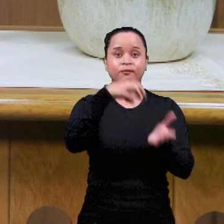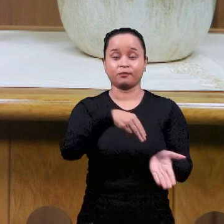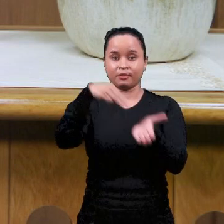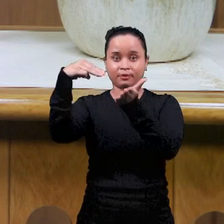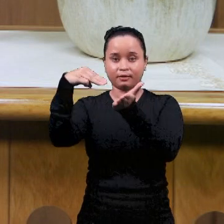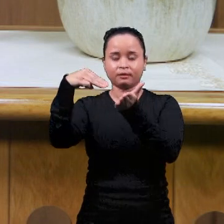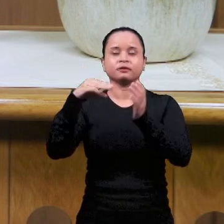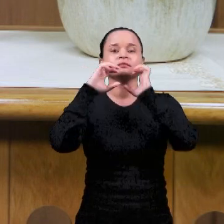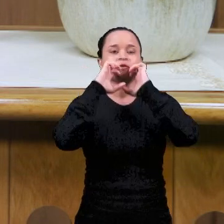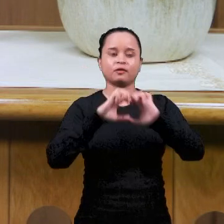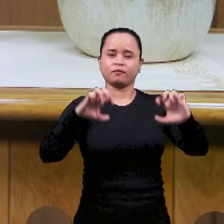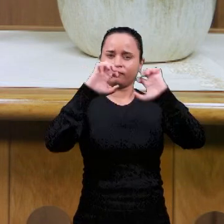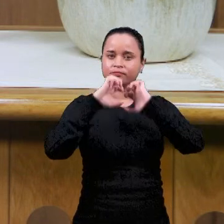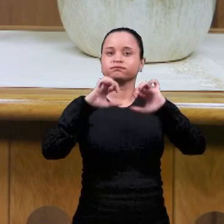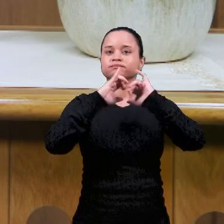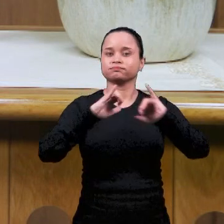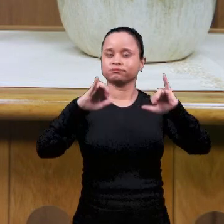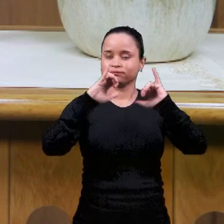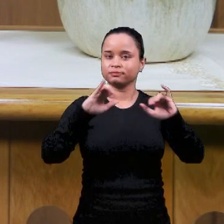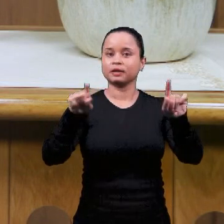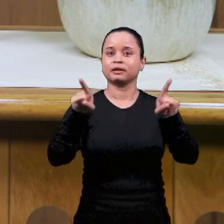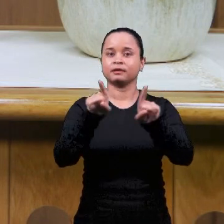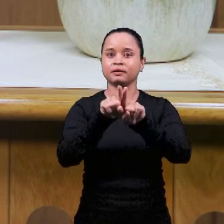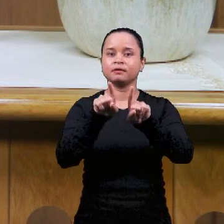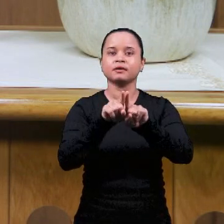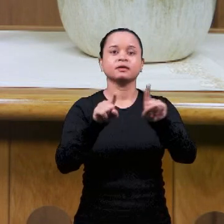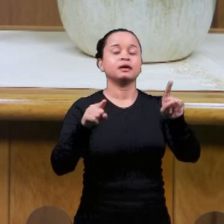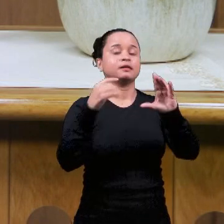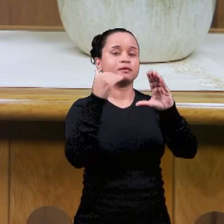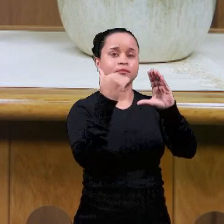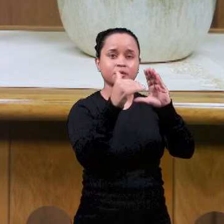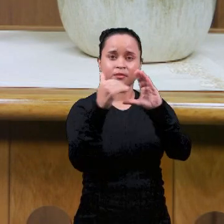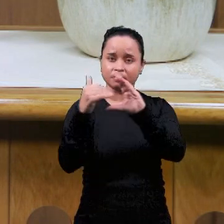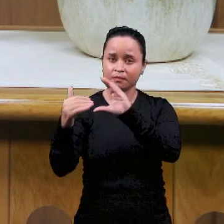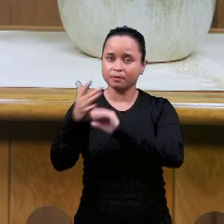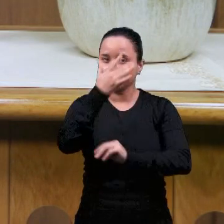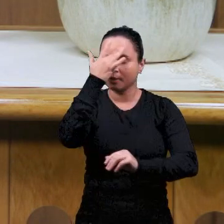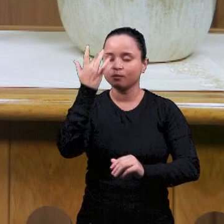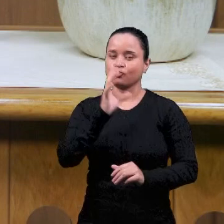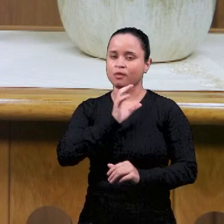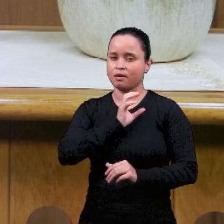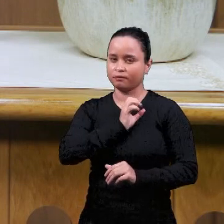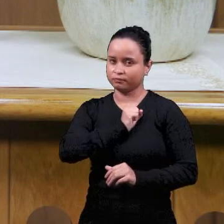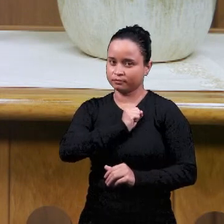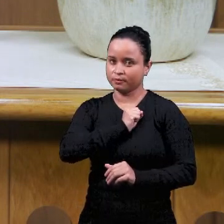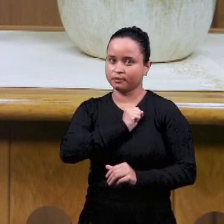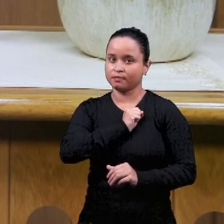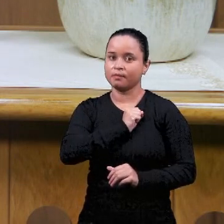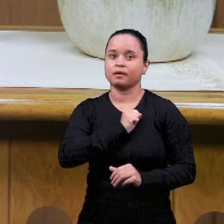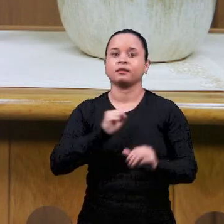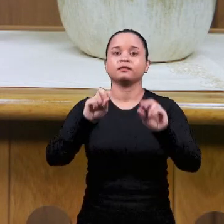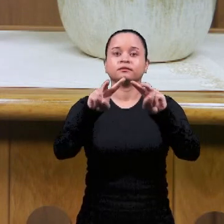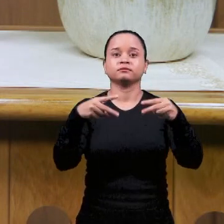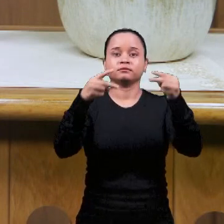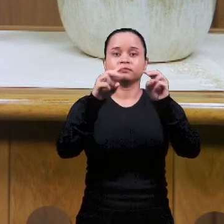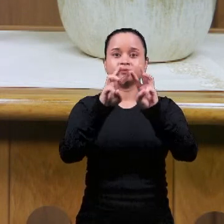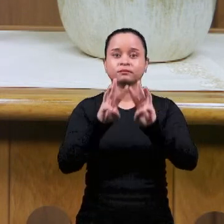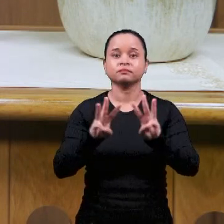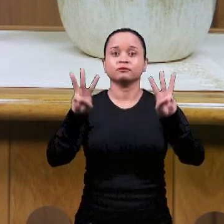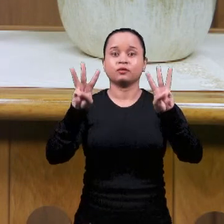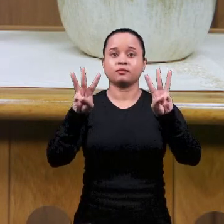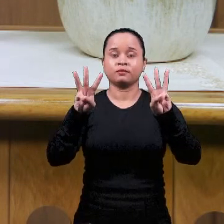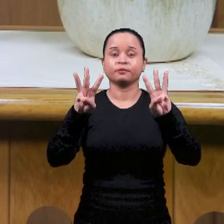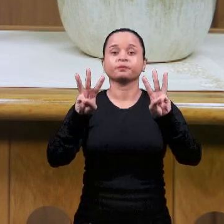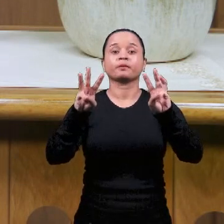Маранаха евангелизируют и рассылают линки для дорогих знакомых, соседей,